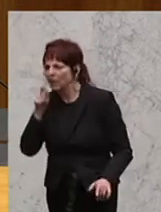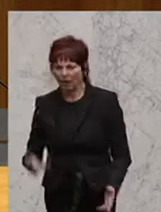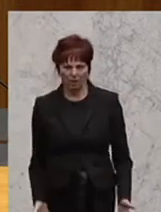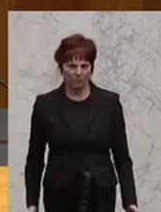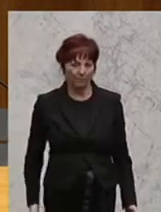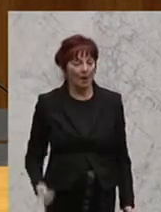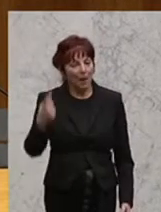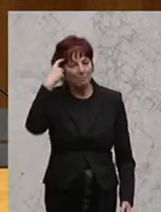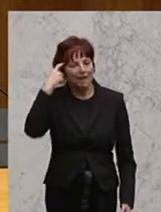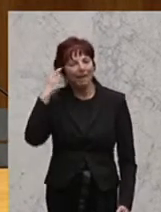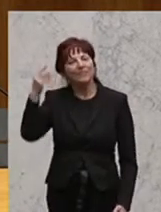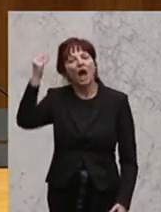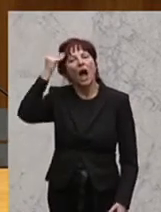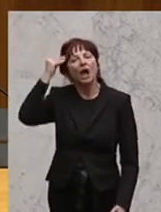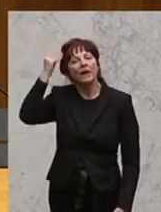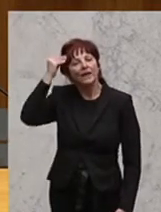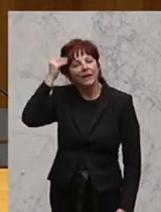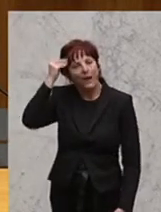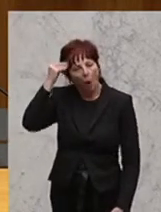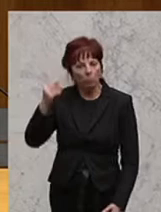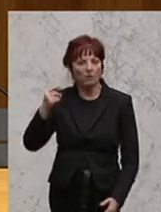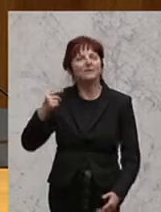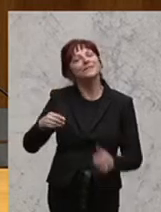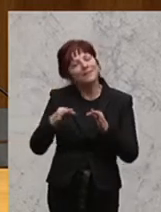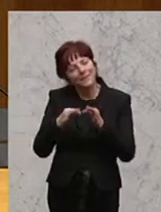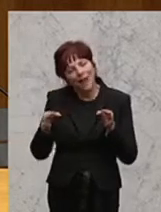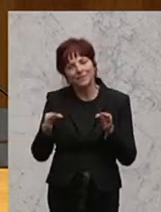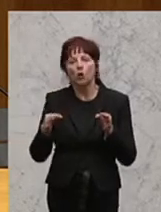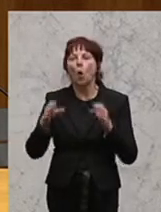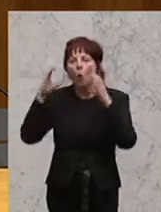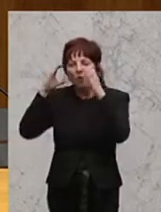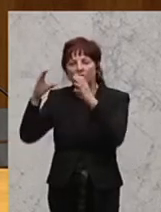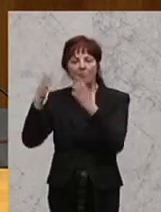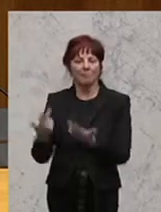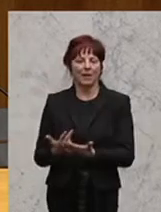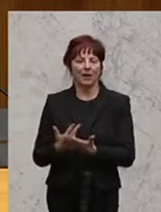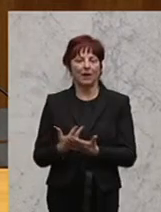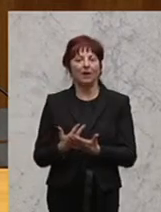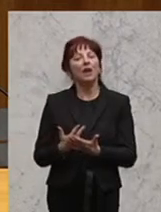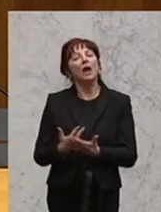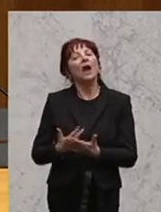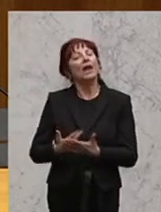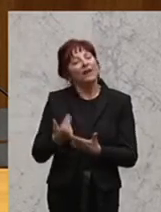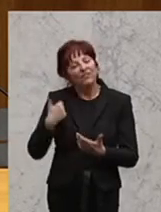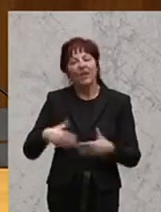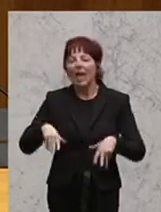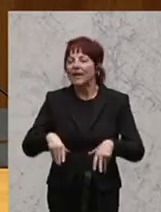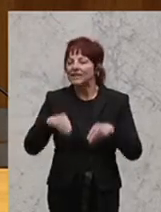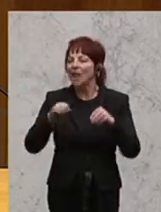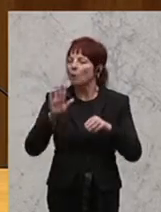der ÖVP, dass der Islam zu Österreich gehört. Und ich möchte in dem Zusammenhang die eine oder andere Frage an die